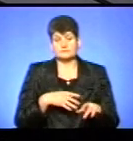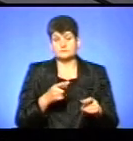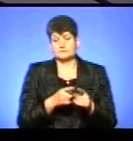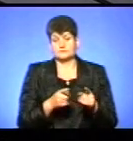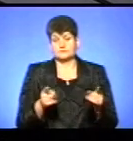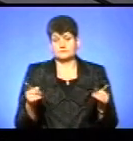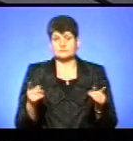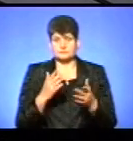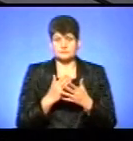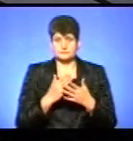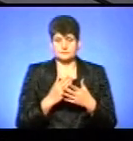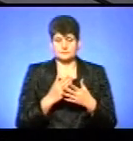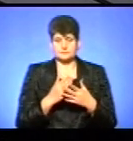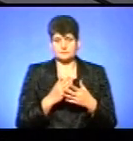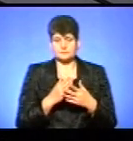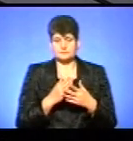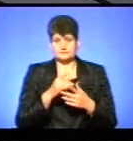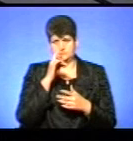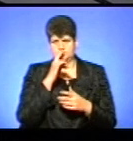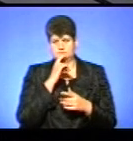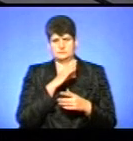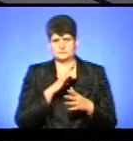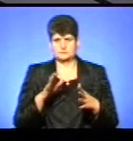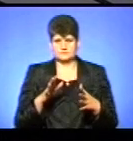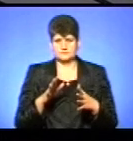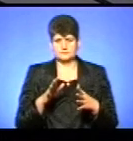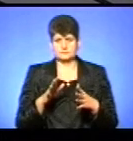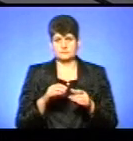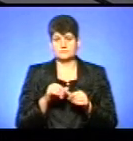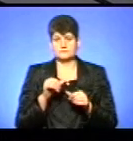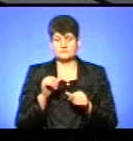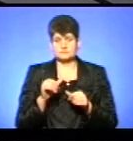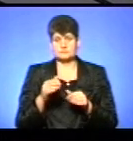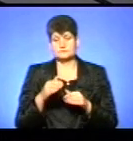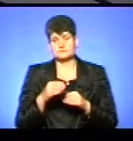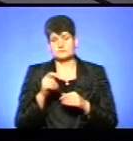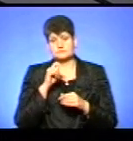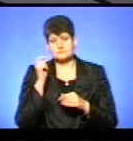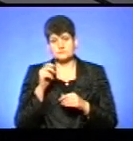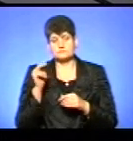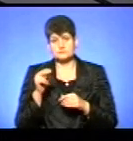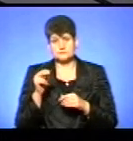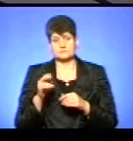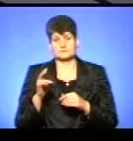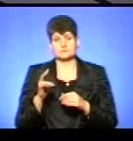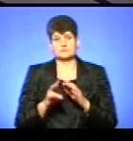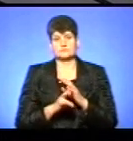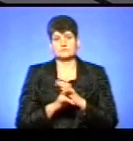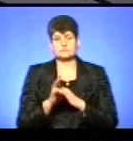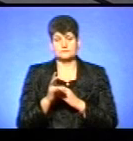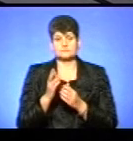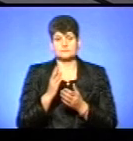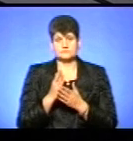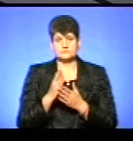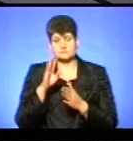є спротив і нерозуміння, зокрема, з боку Української православної церкви, яка знаходиться у